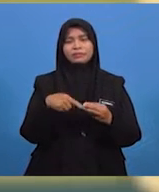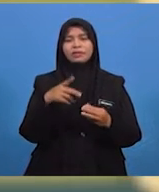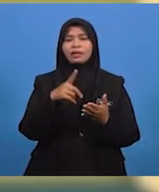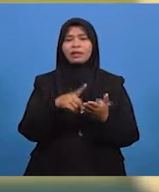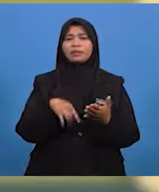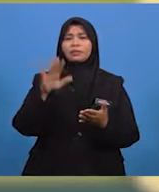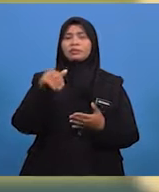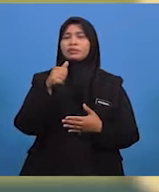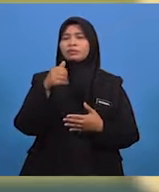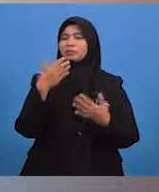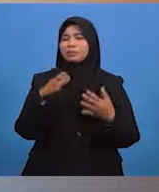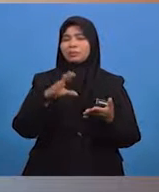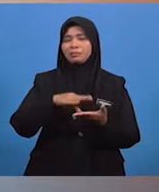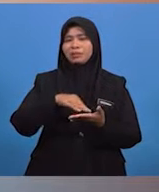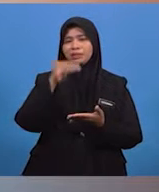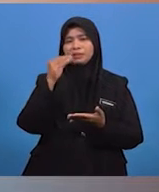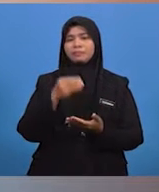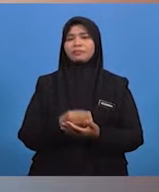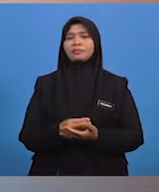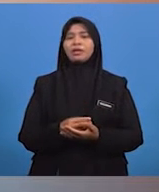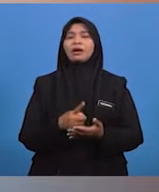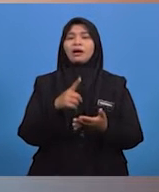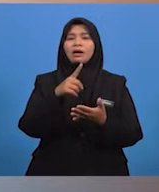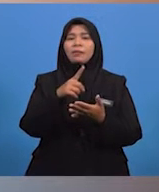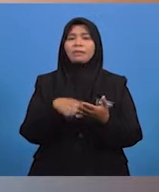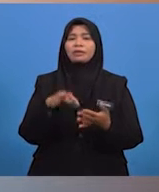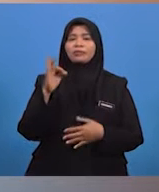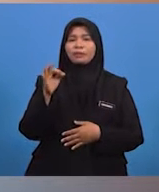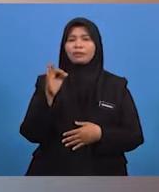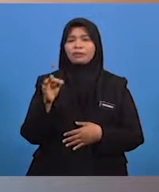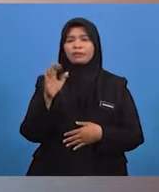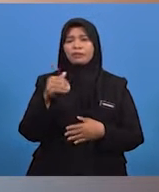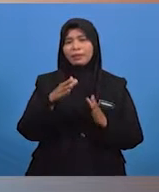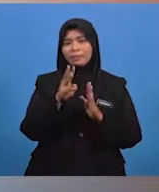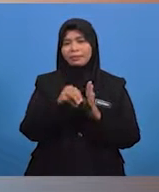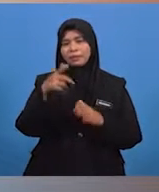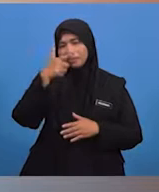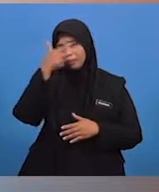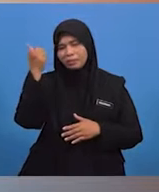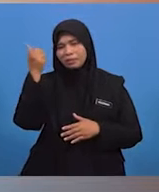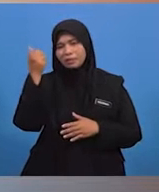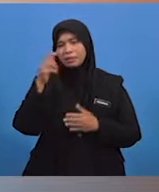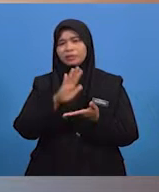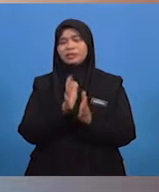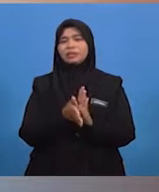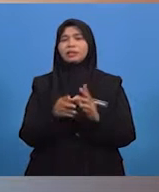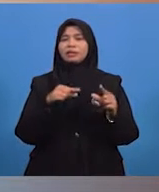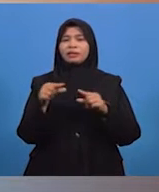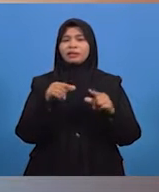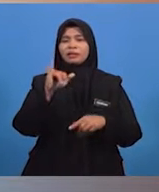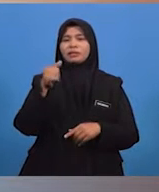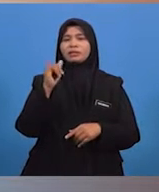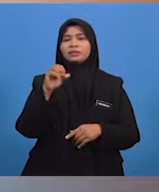dipelajari setakat ini? Apakah faktor-faktor yang menyebabkan kejadian gerakan jisim?